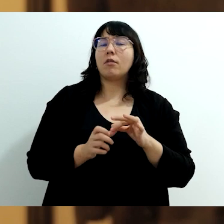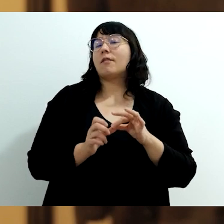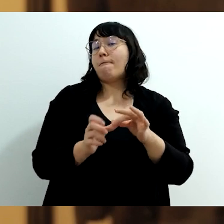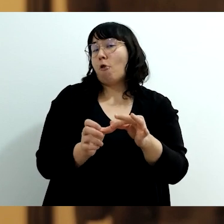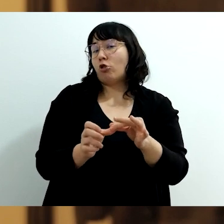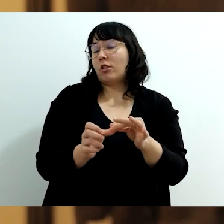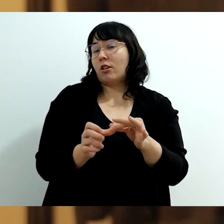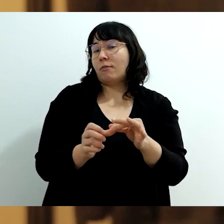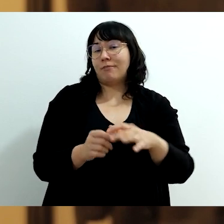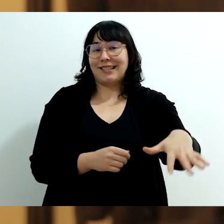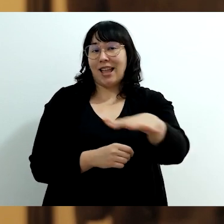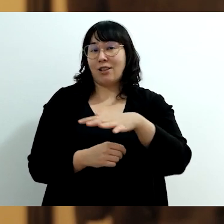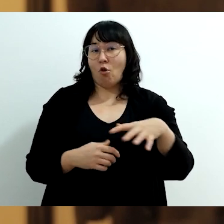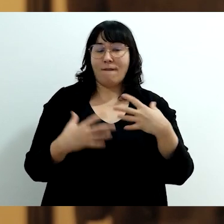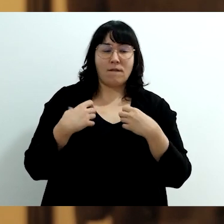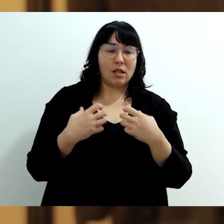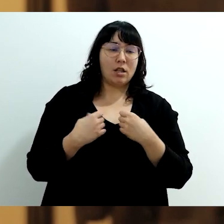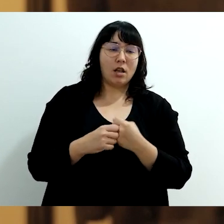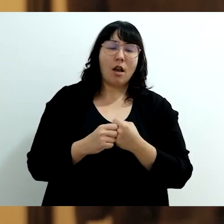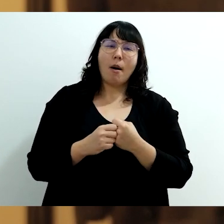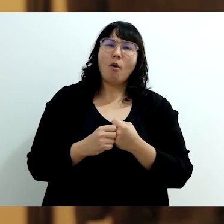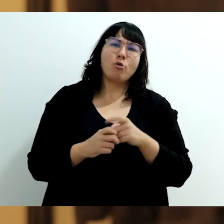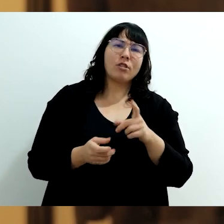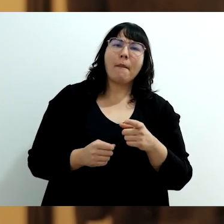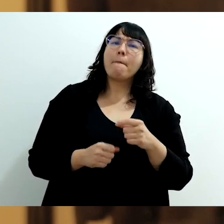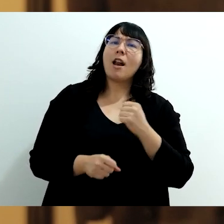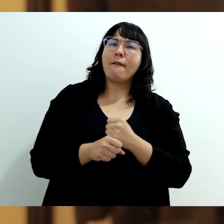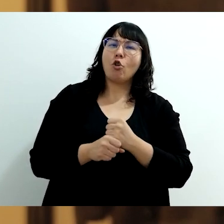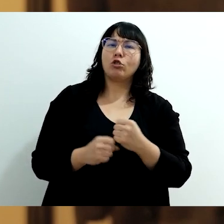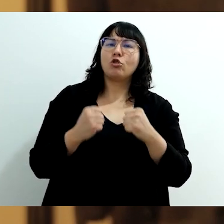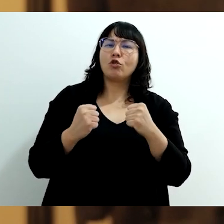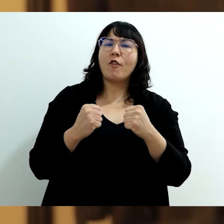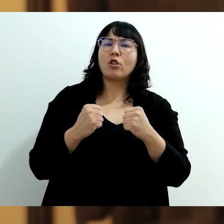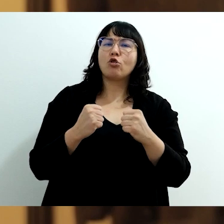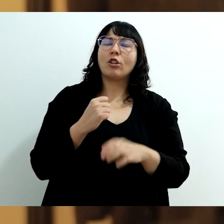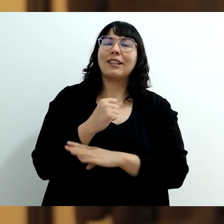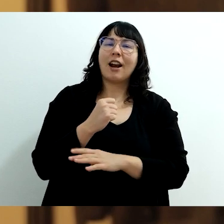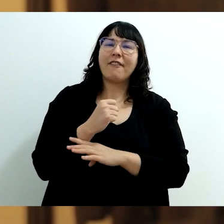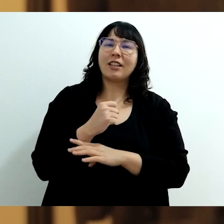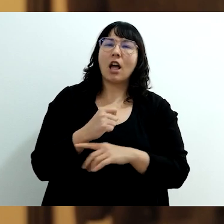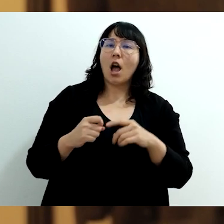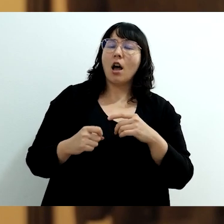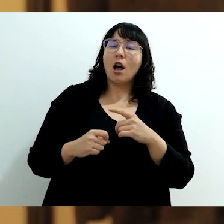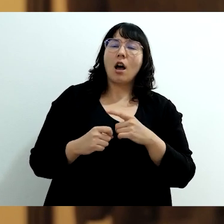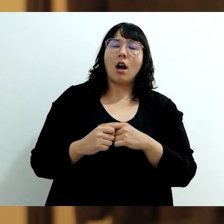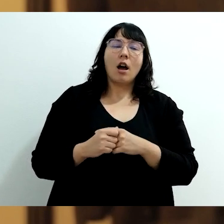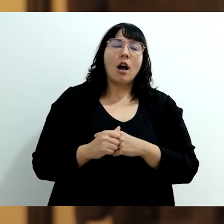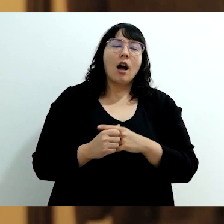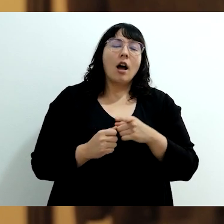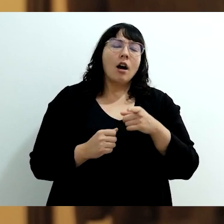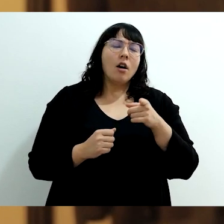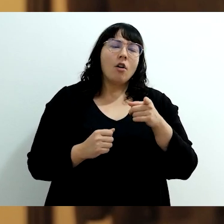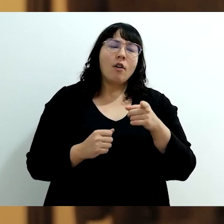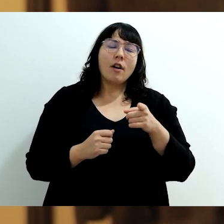pastirskog štapa, služi za vođenje stada. Obično se pravi od hrasta kao izuzetno čvrsto drveta, simbola